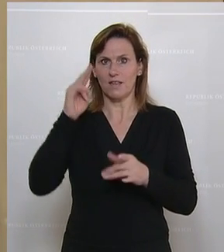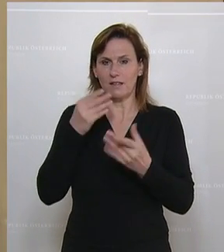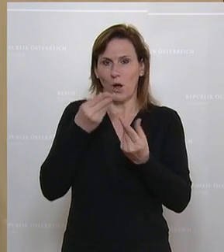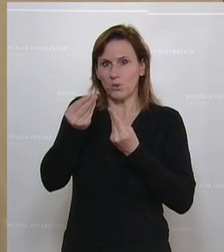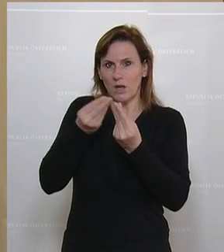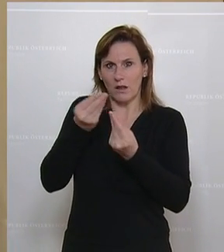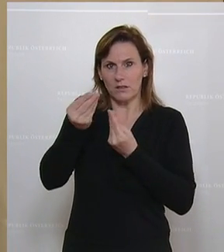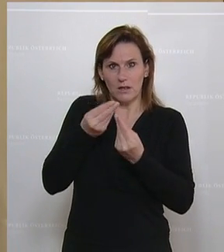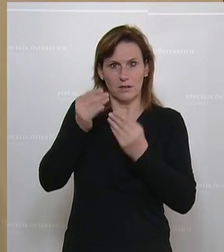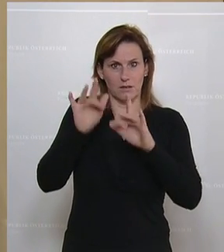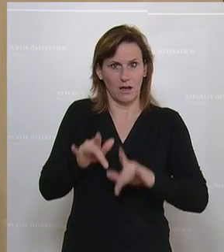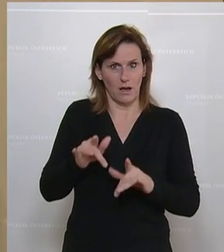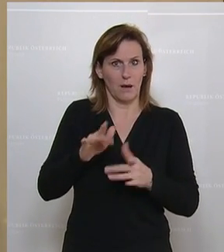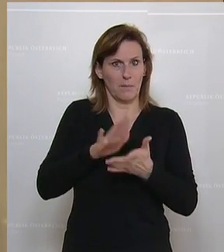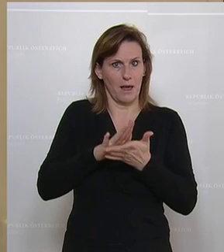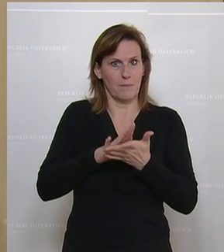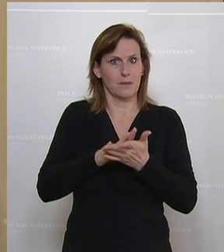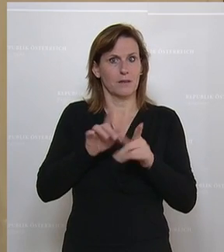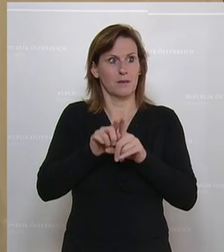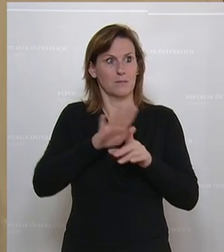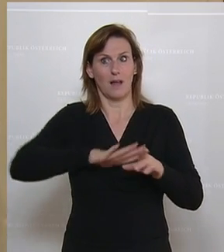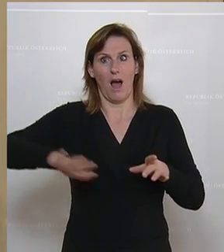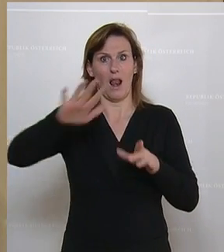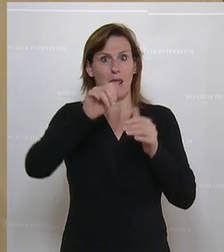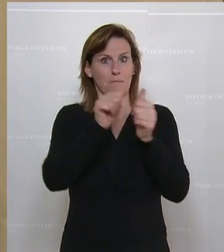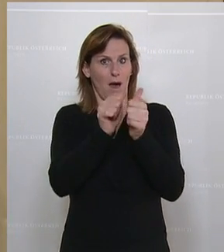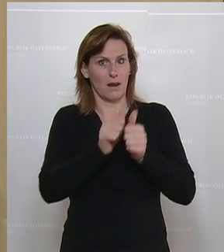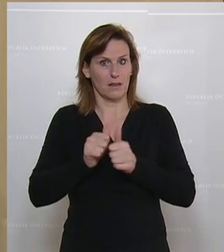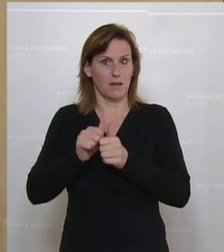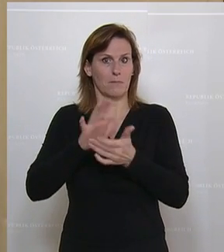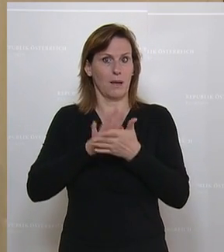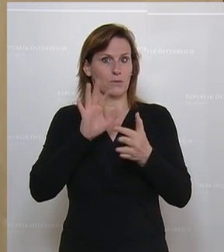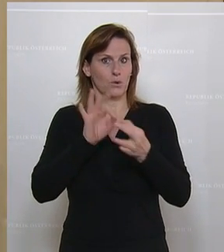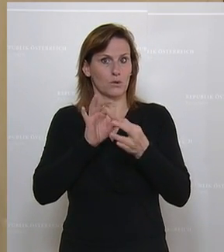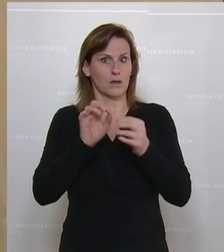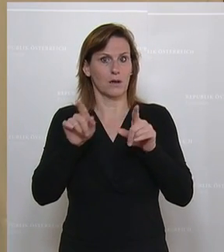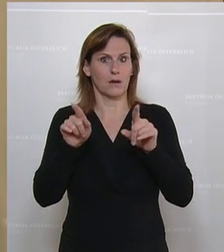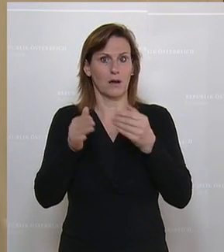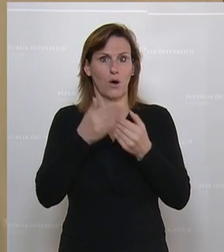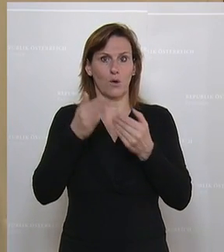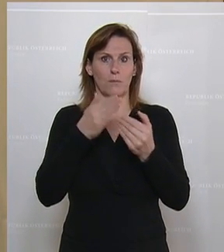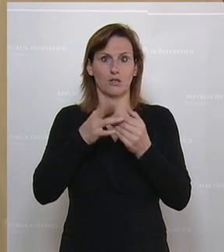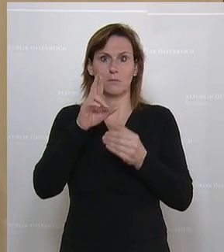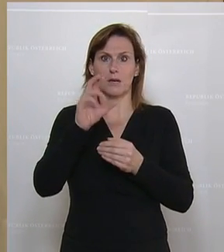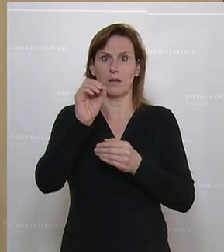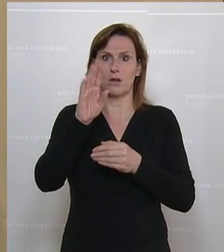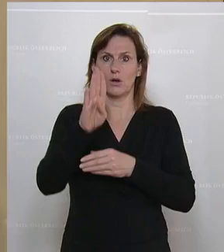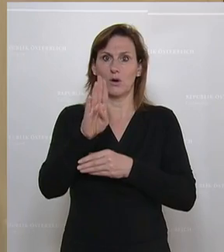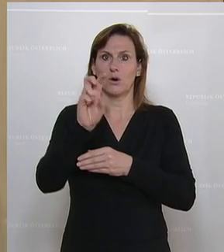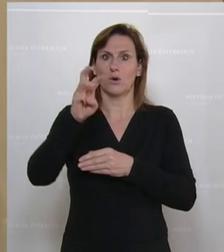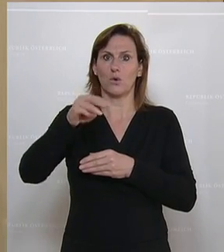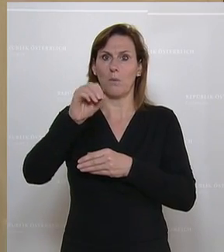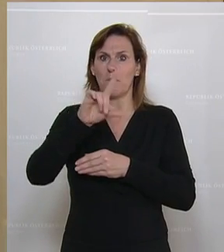geleistet und tun dies weiterhin. Wir sind mit allen Partnern sehr eng im Kontakt, auch zum Beispiel mit Rob Malley, der Iran-Sonderbeauftragte der USA,